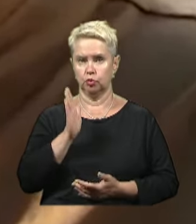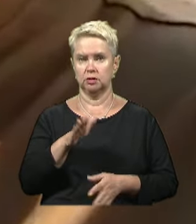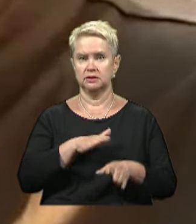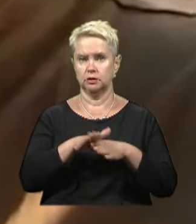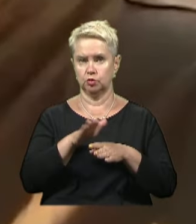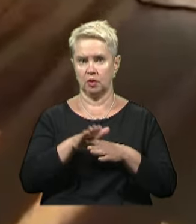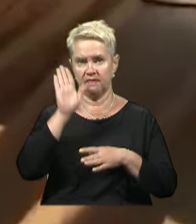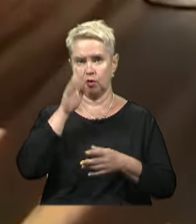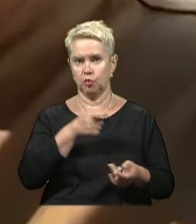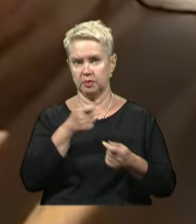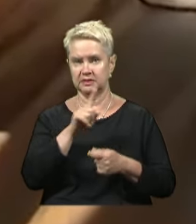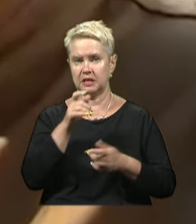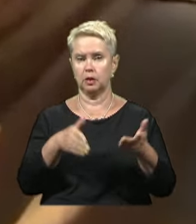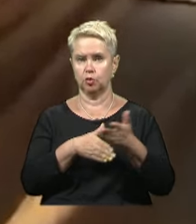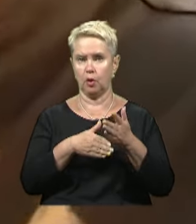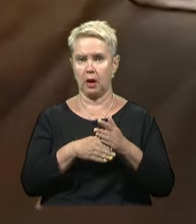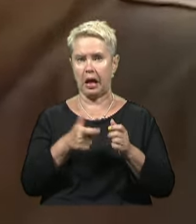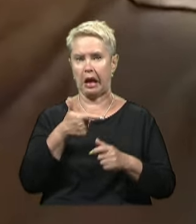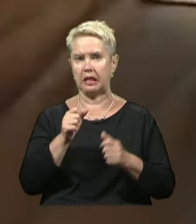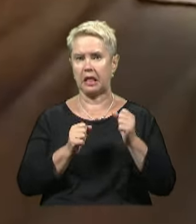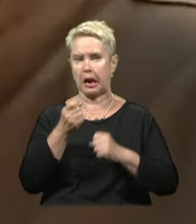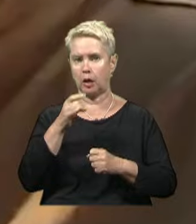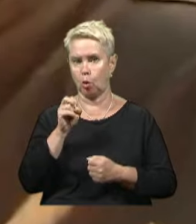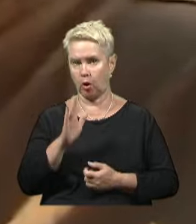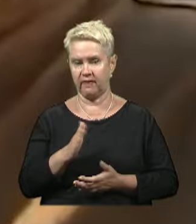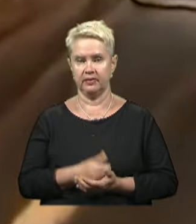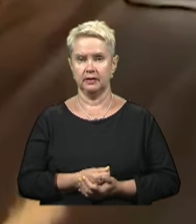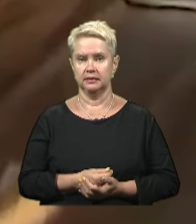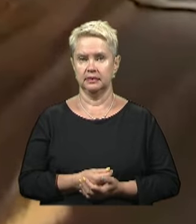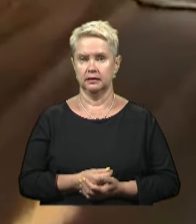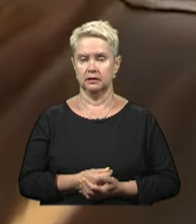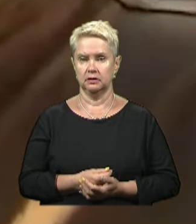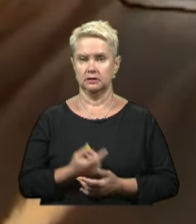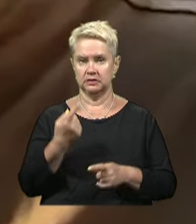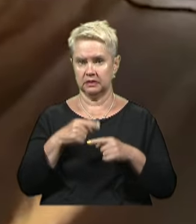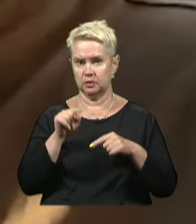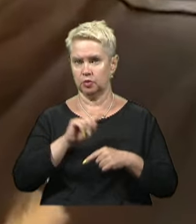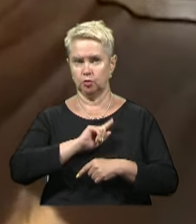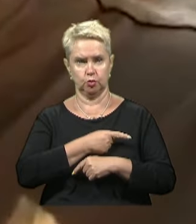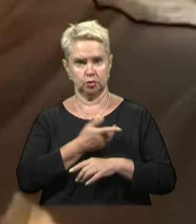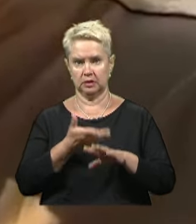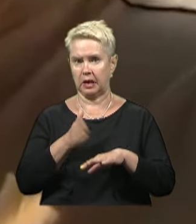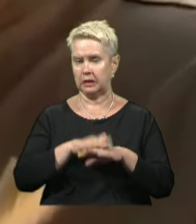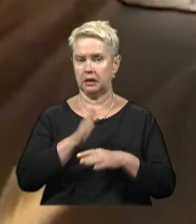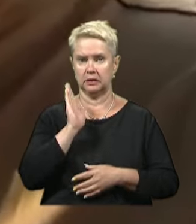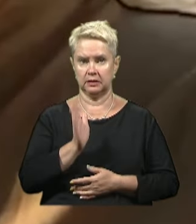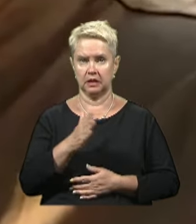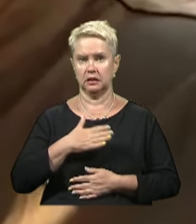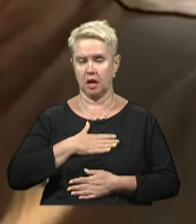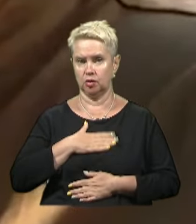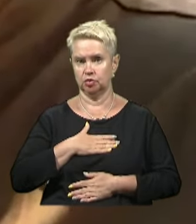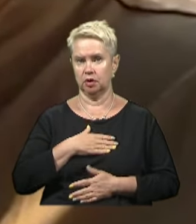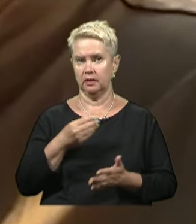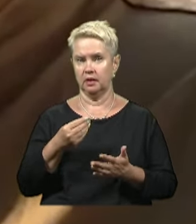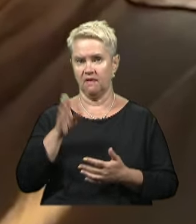водопостачання за допомогою генераторів. Звичайно, це дуже накладно є для нашого